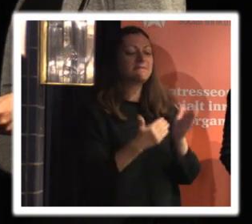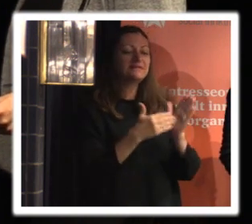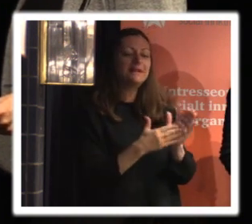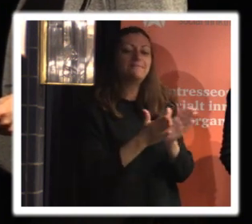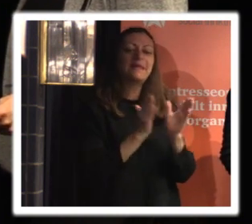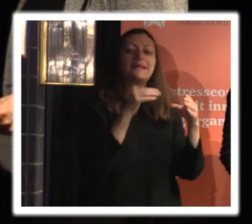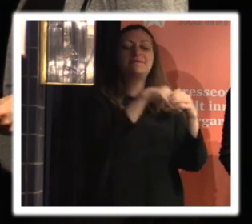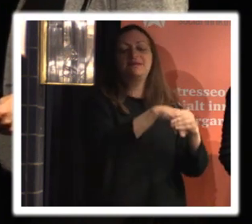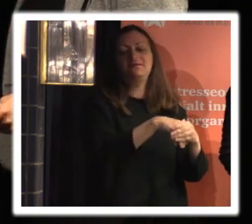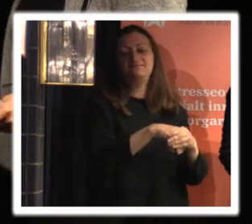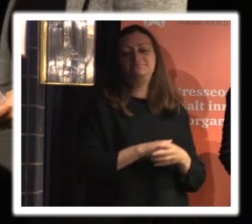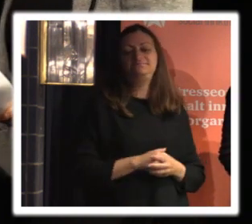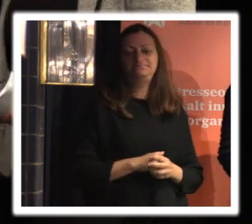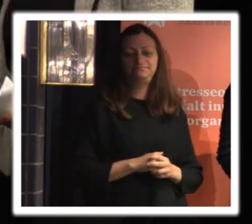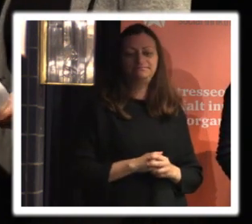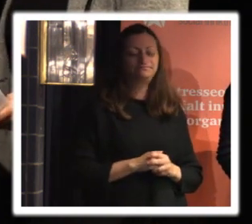vara en bra idé ja